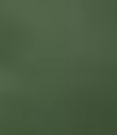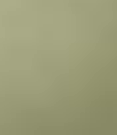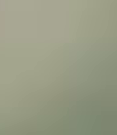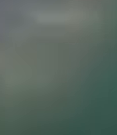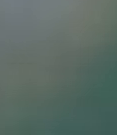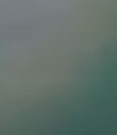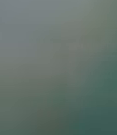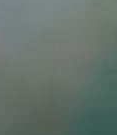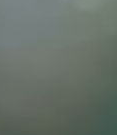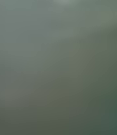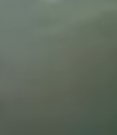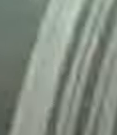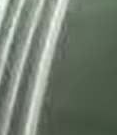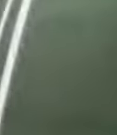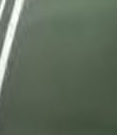Музиката